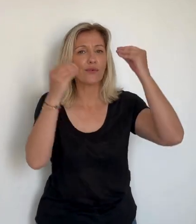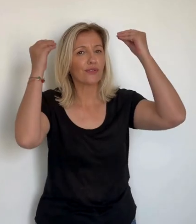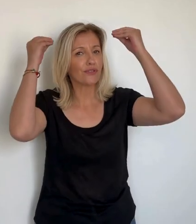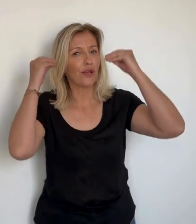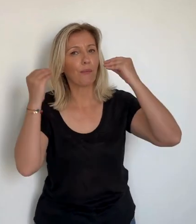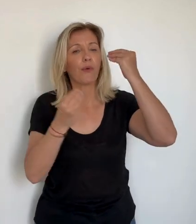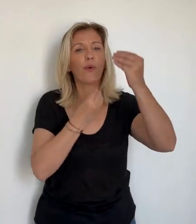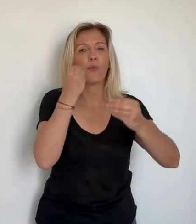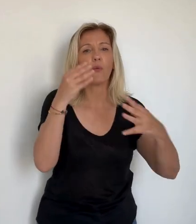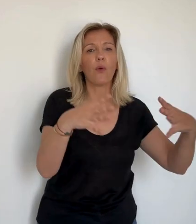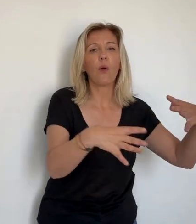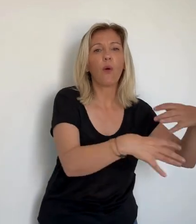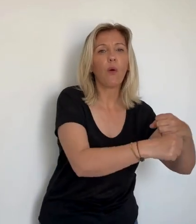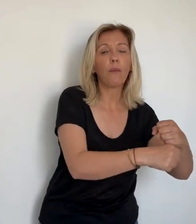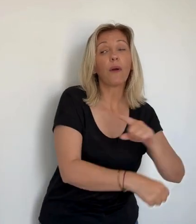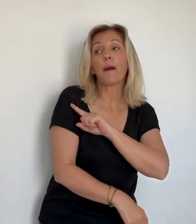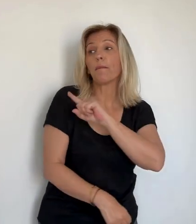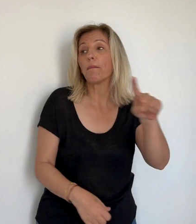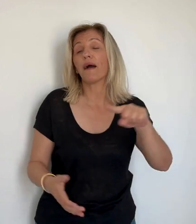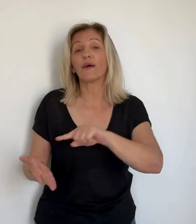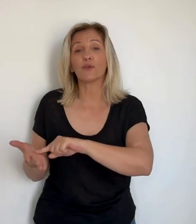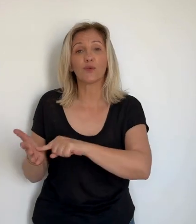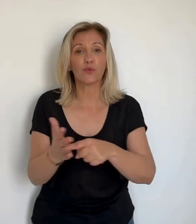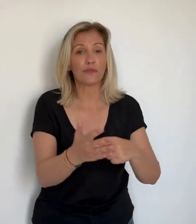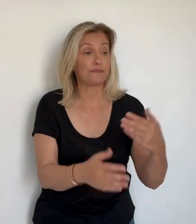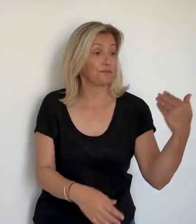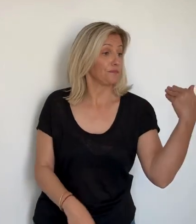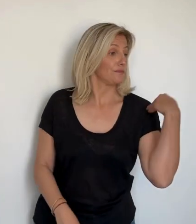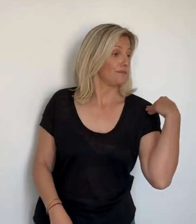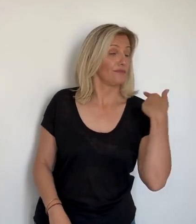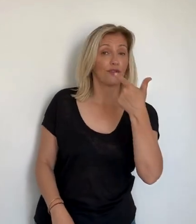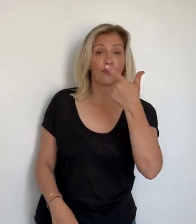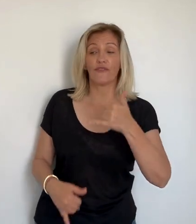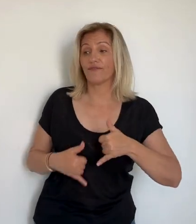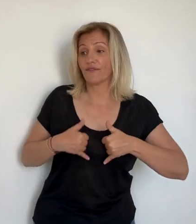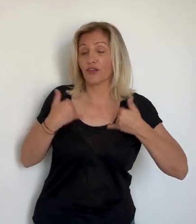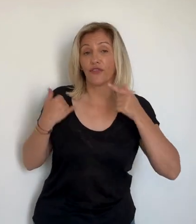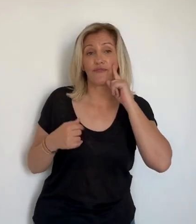mets beaucoup de crème avec des protections 50. Plus, plus, plus.